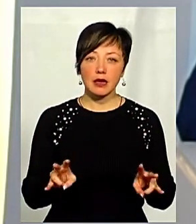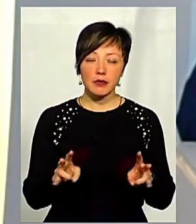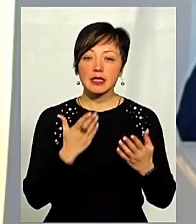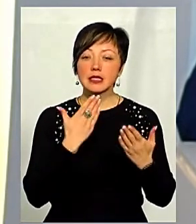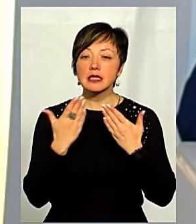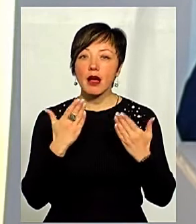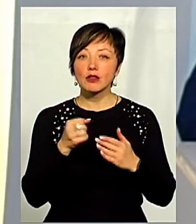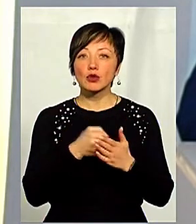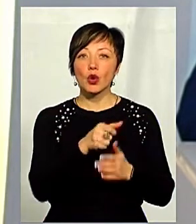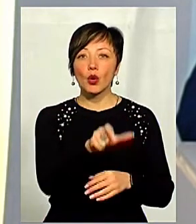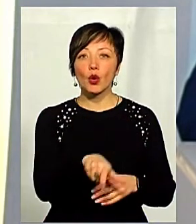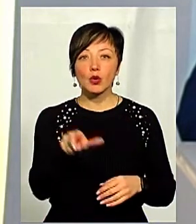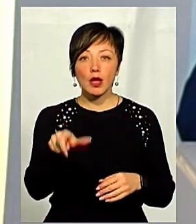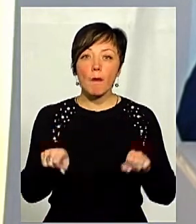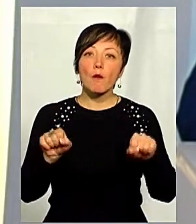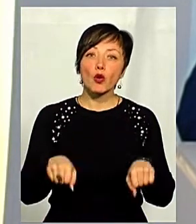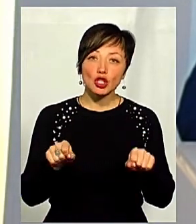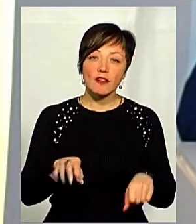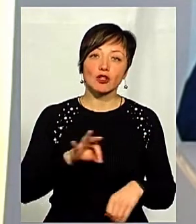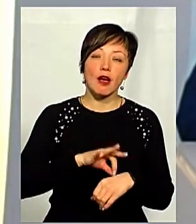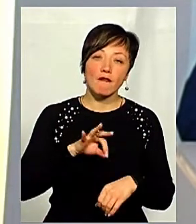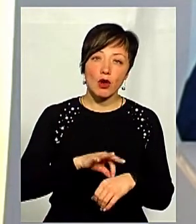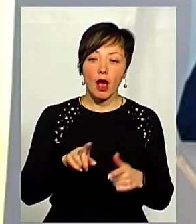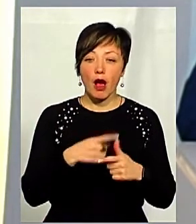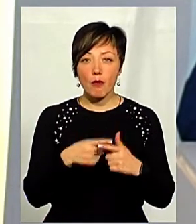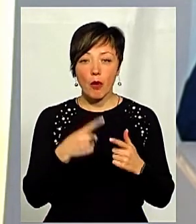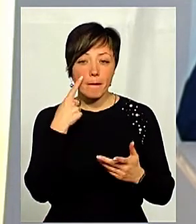ставитись до тих, хто, можливо, захворіє,